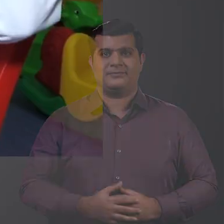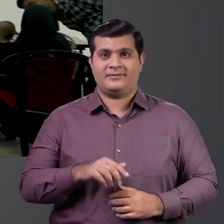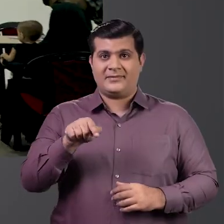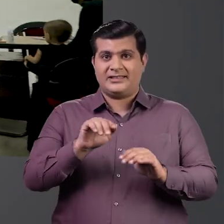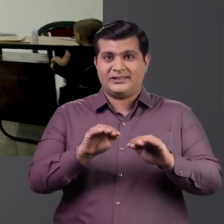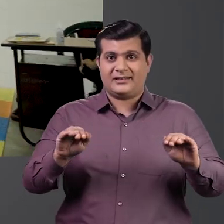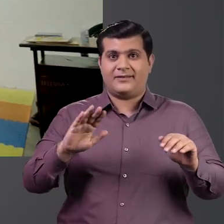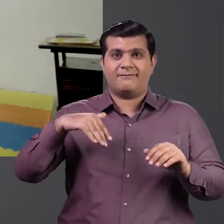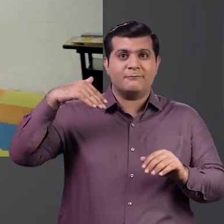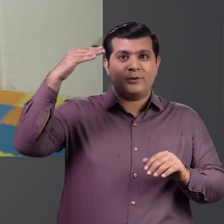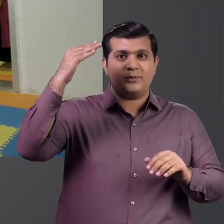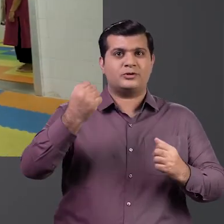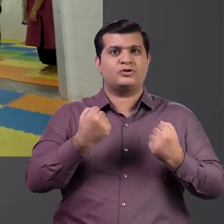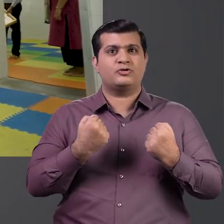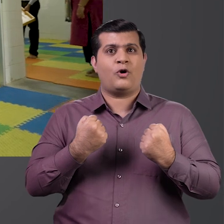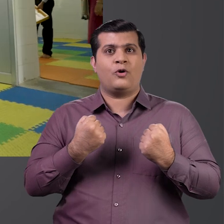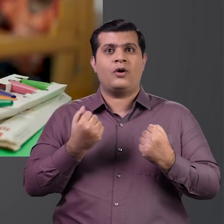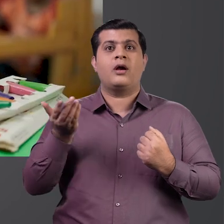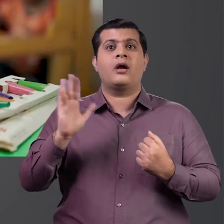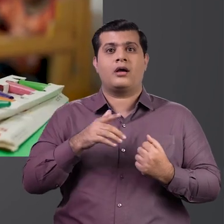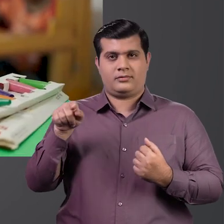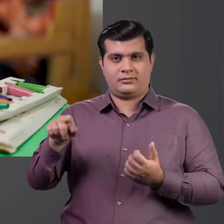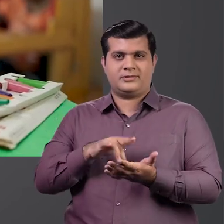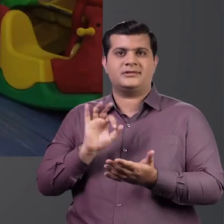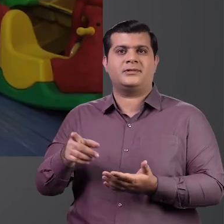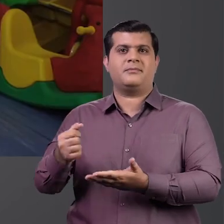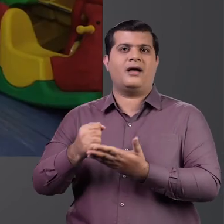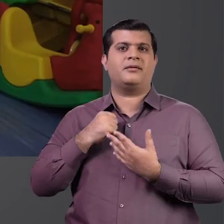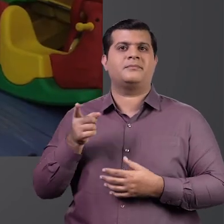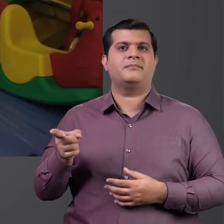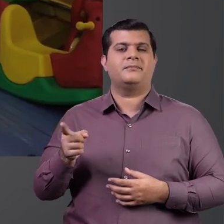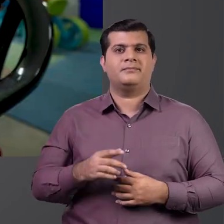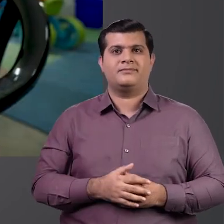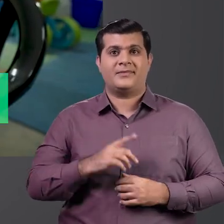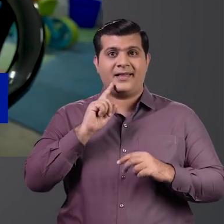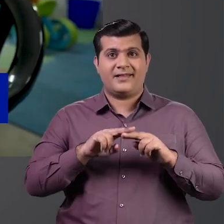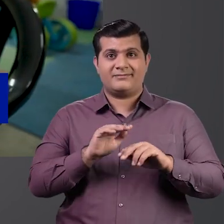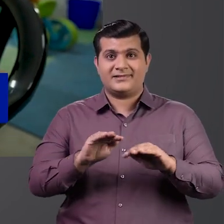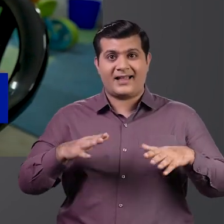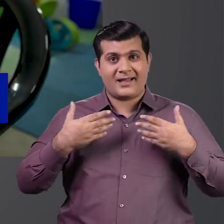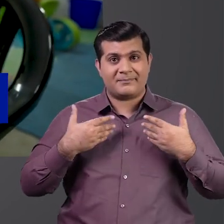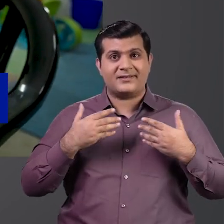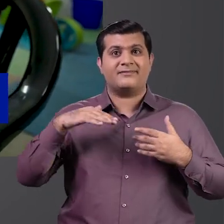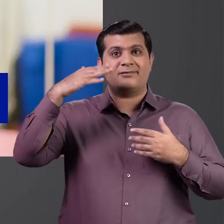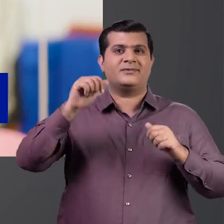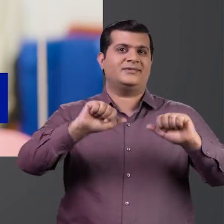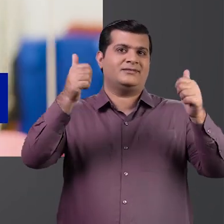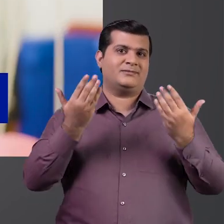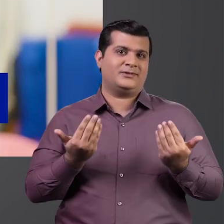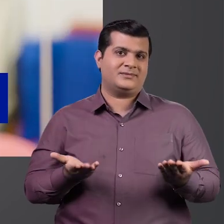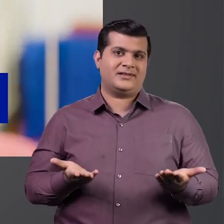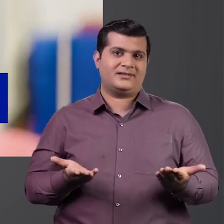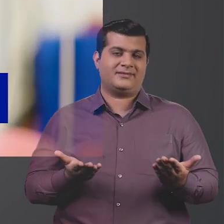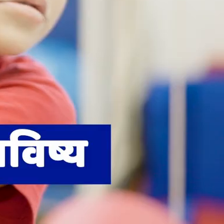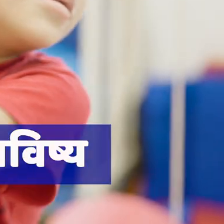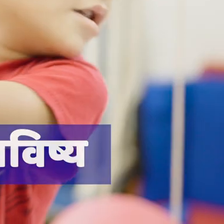इन बच्चों के सुनहरे भविश्य की दिशा आज इन केंद्रों में तैकी जा रही है सुरक्षित बच्पन सुनहरा